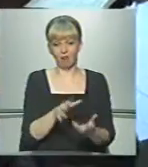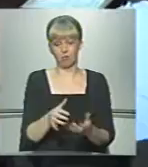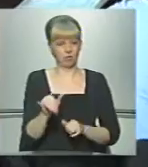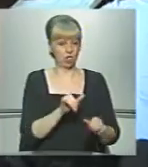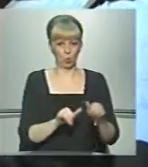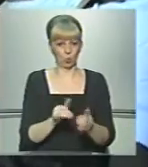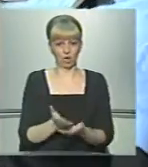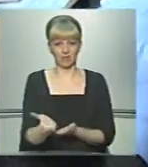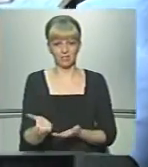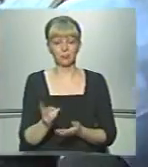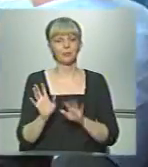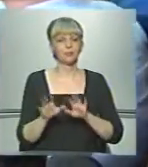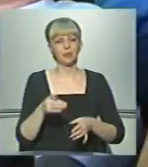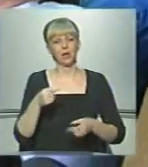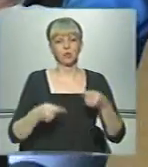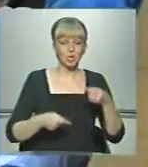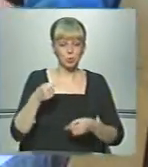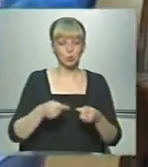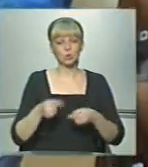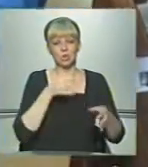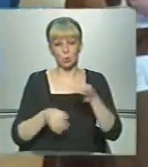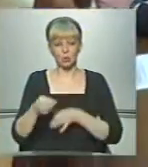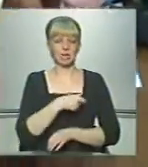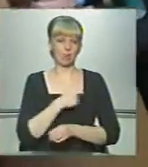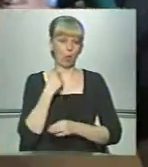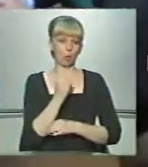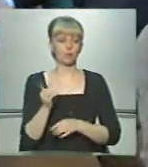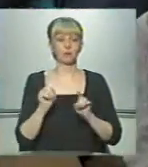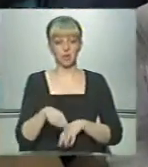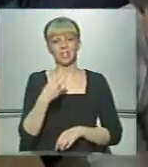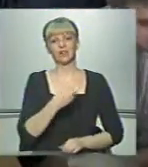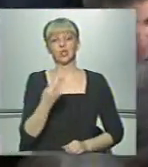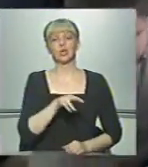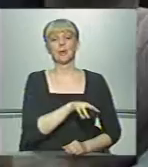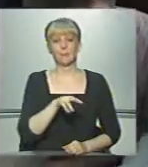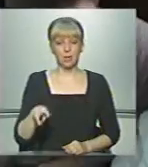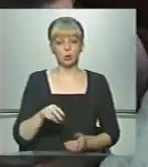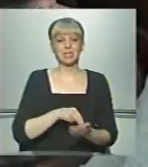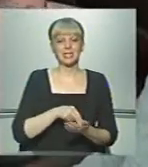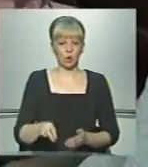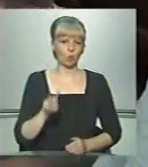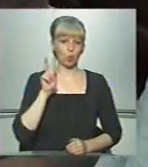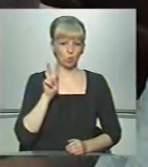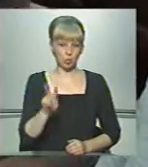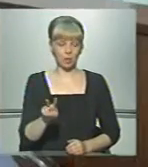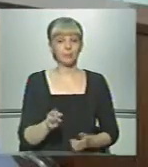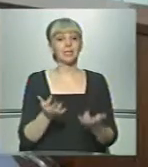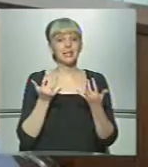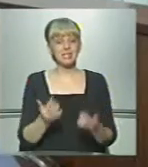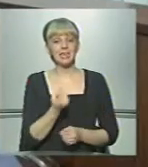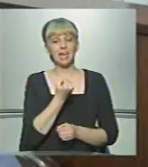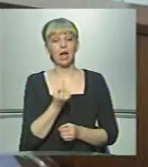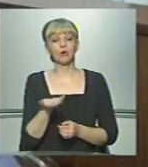виселили. Після довгих дискусій депутати голосують. Все ж за 24 мільйони закуплять тролейбуси. Тім скільки